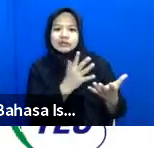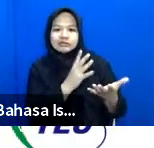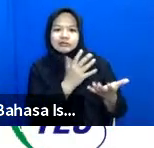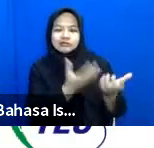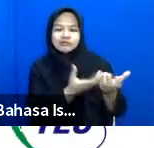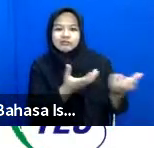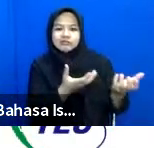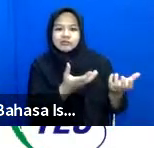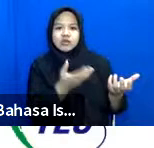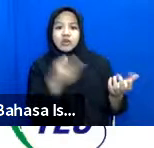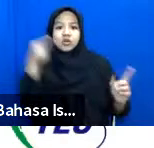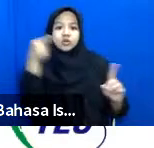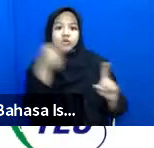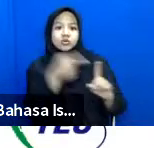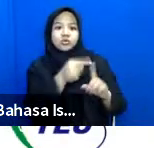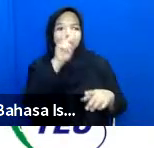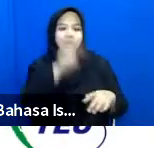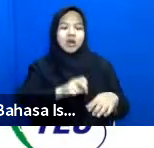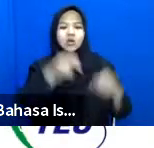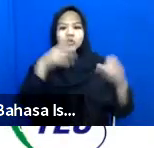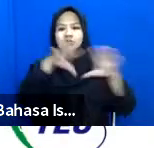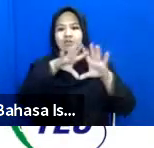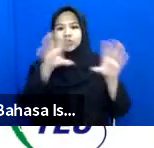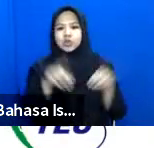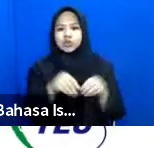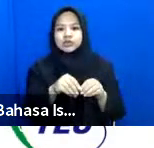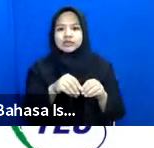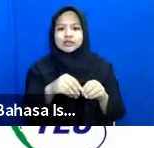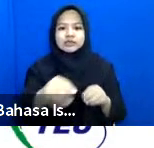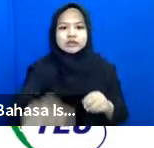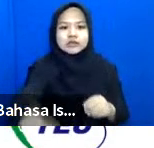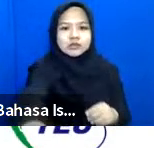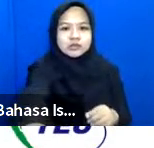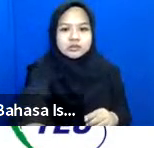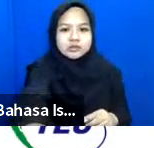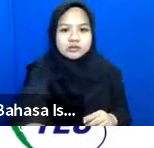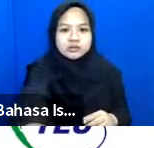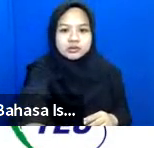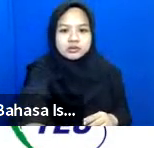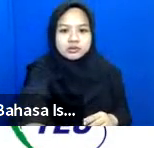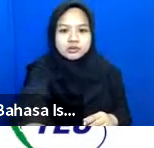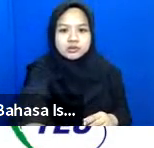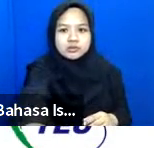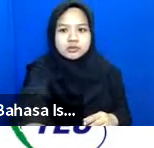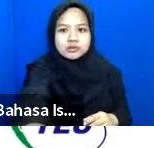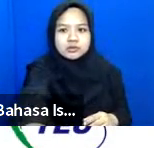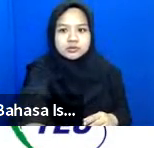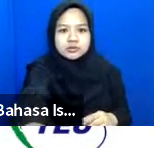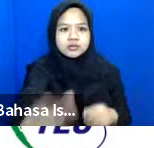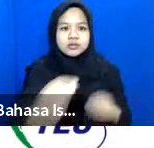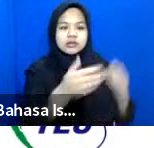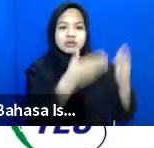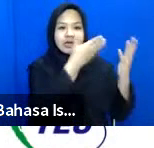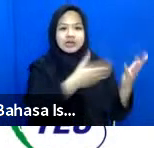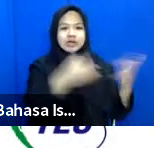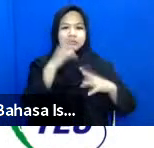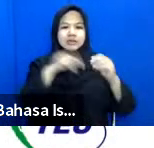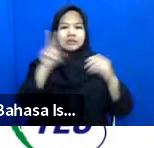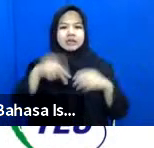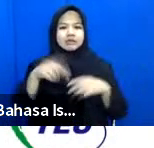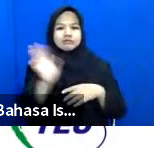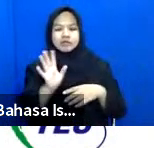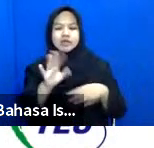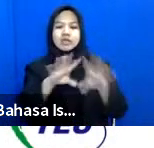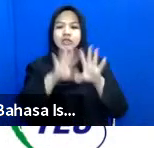tujuannya harus langsung ke inklusi nah ini juga saya tidak akan membahas lagi hanya penekanannya bahwa inklusi